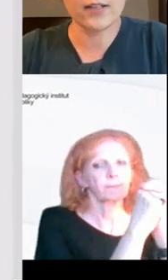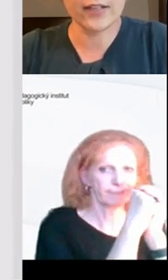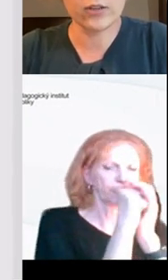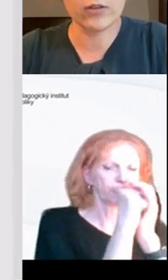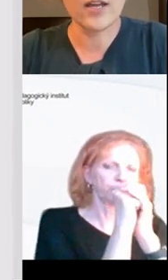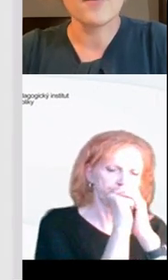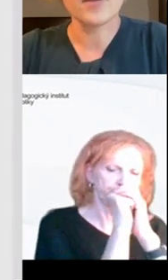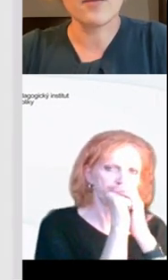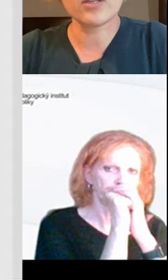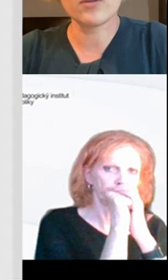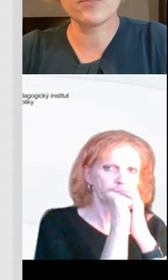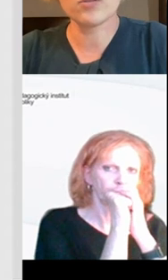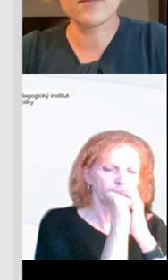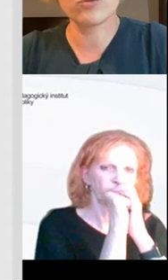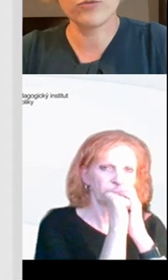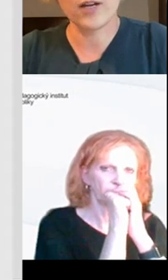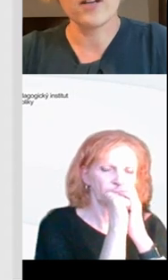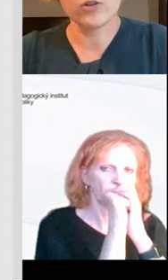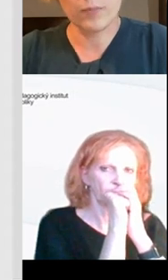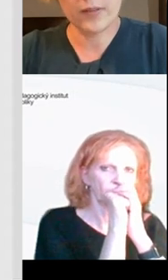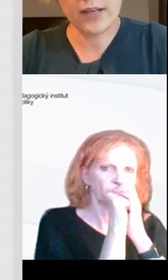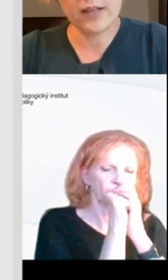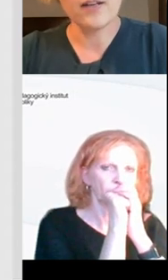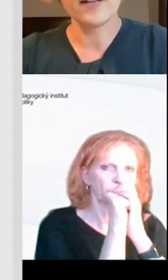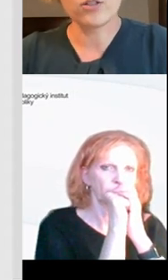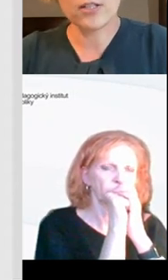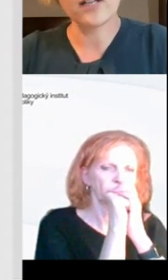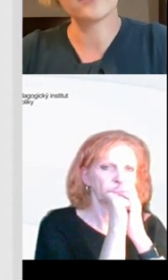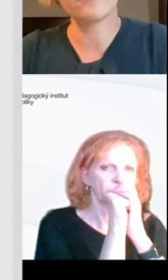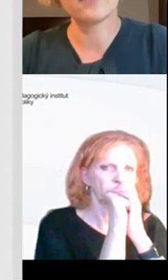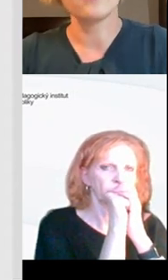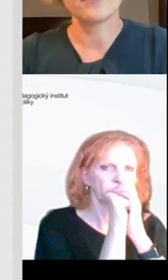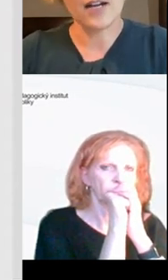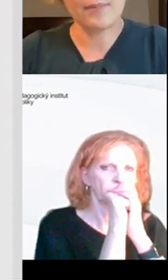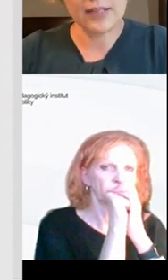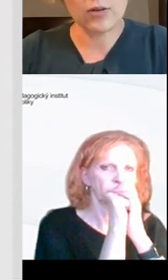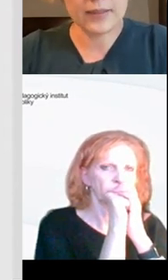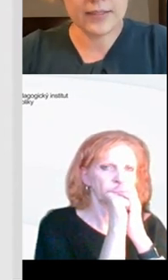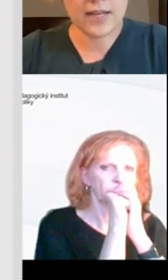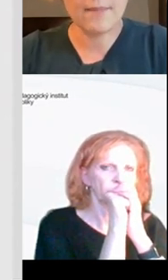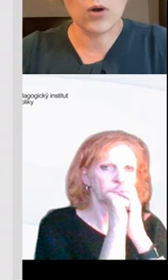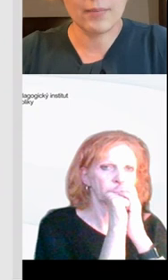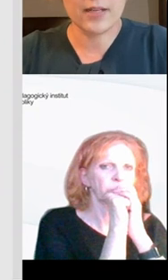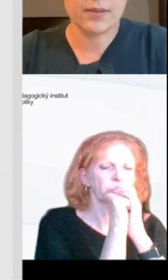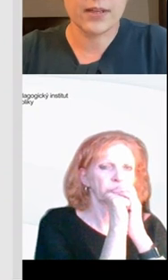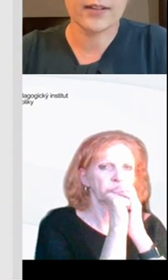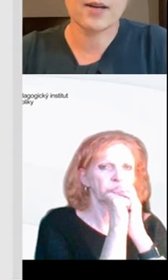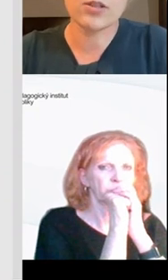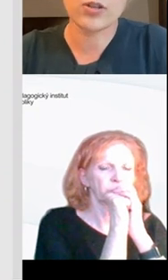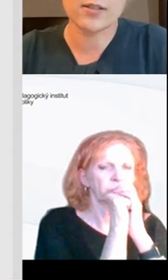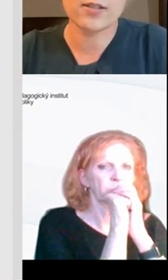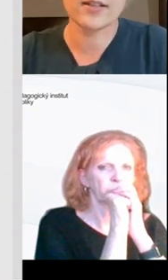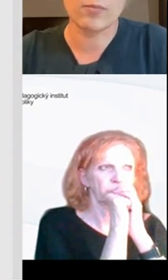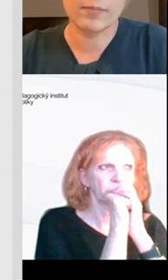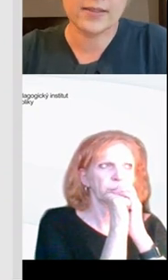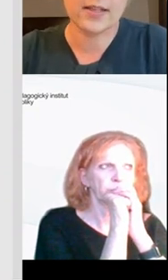využívat digitální technologie. Měla by to být pouze vsuvka, doplněk, další z aktivit, tak, aby ta kompetence mohla být naplněna,